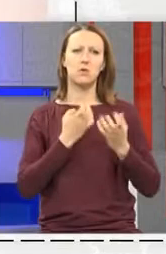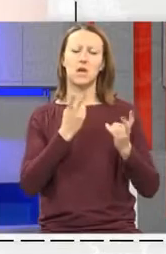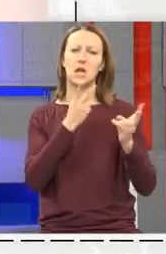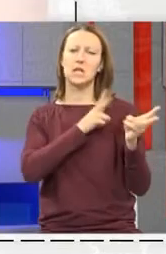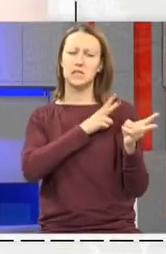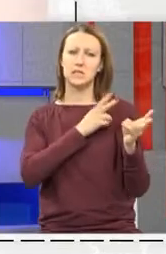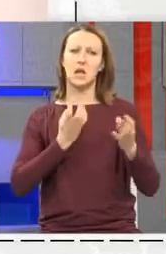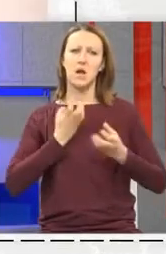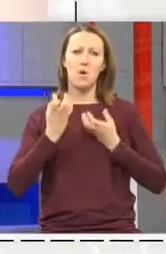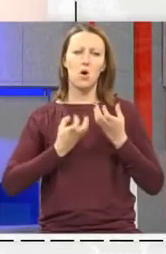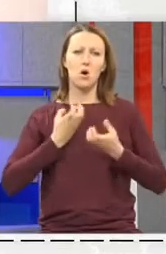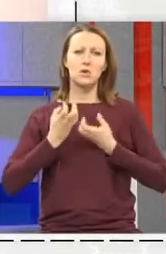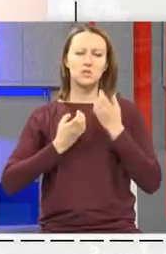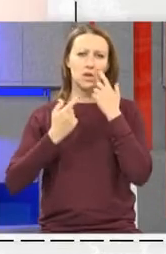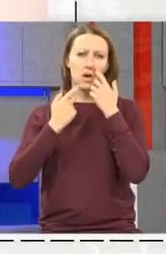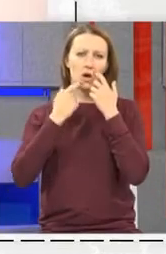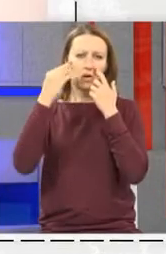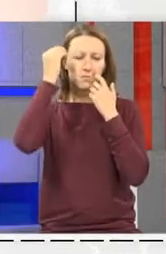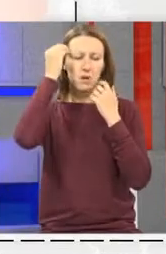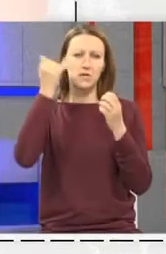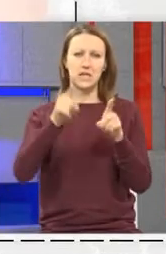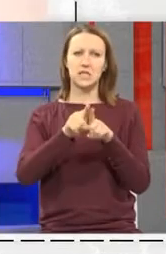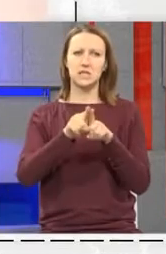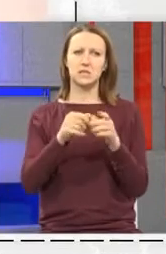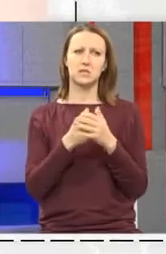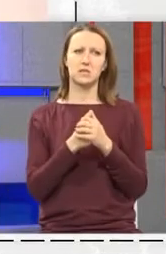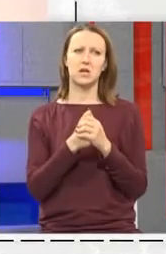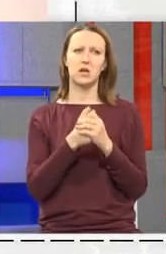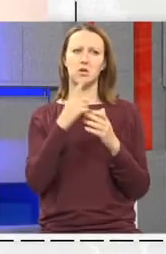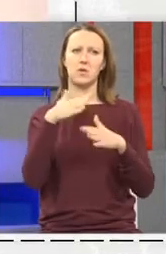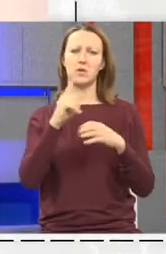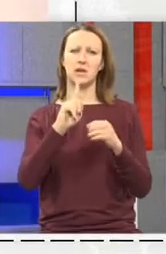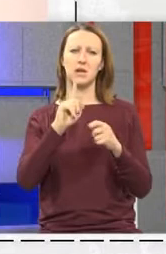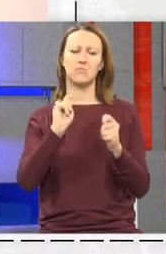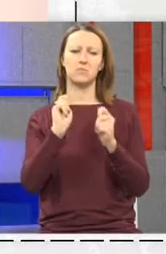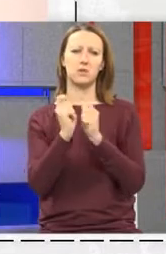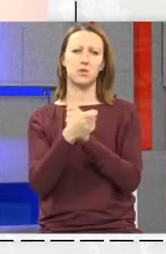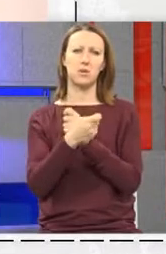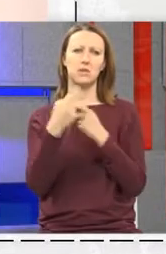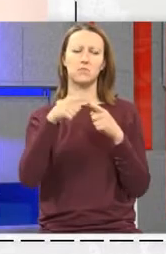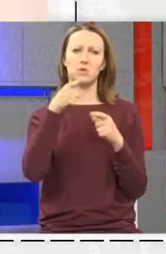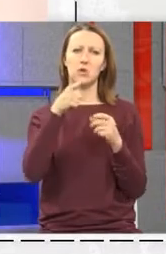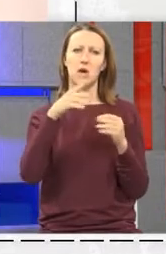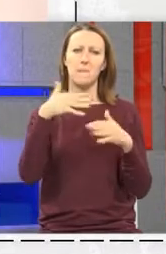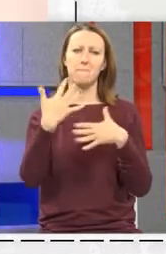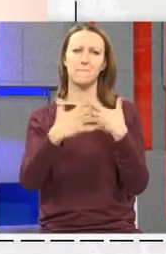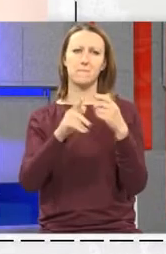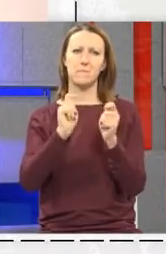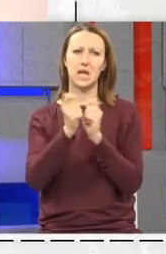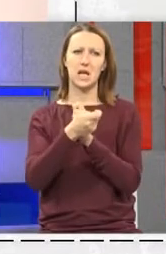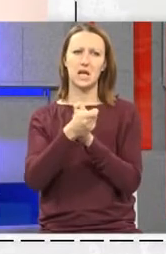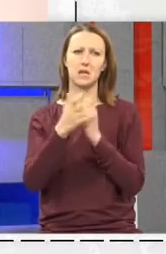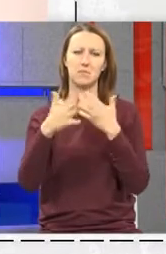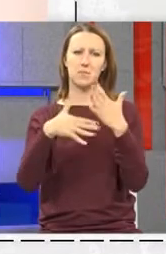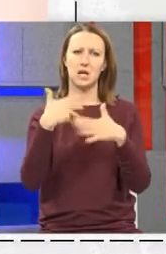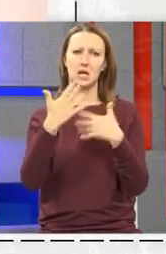iskonske Koje su odpamtive kao uvijek iste To one se ne mijenjaju Zato i mijenjam Mix